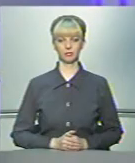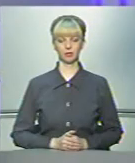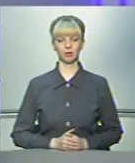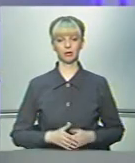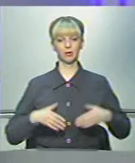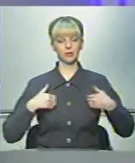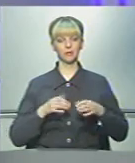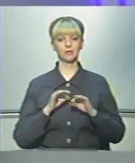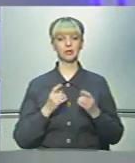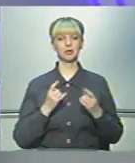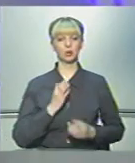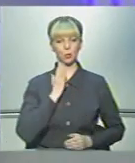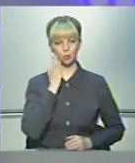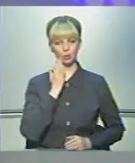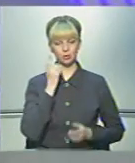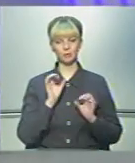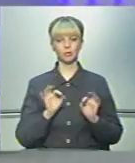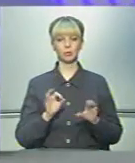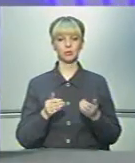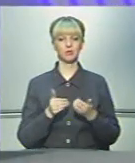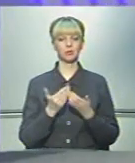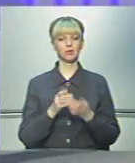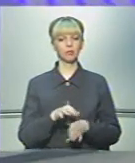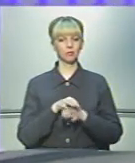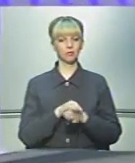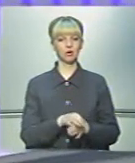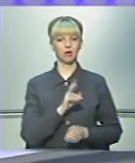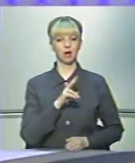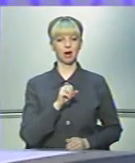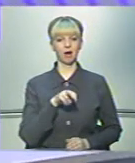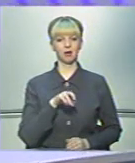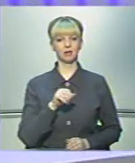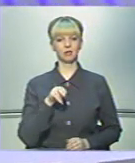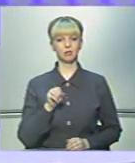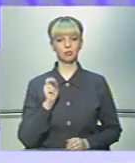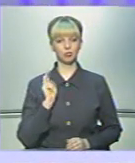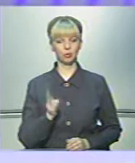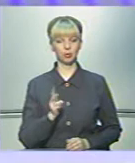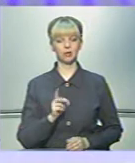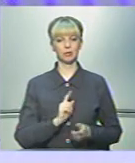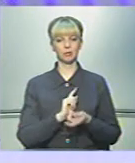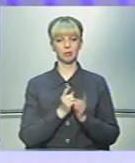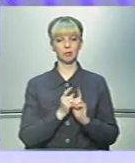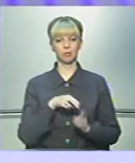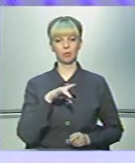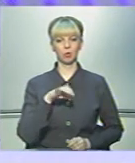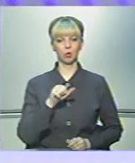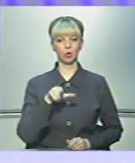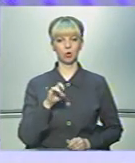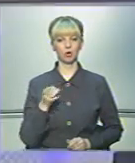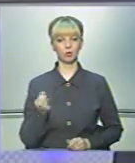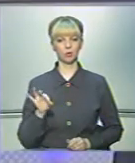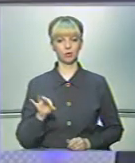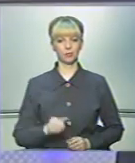Вітаю! ефірі телеканалу Буковини інформаційний випуск. У студії для вас працюють ведучий Максим Калінчук та сурдоперекладач Леся